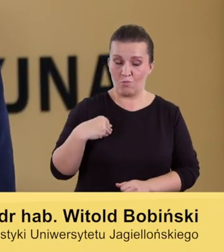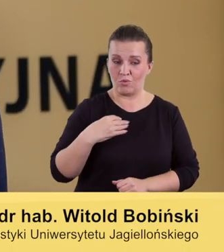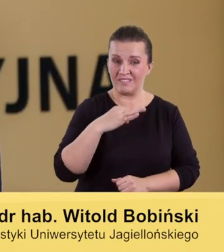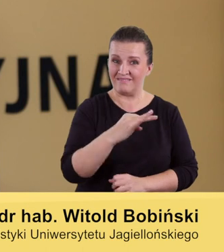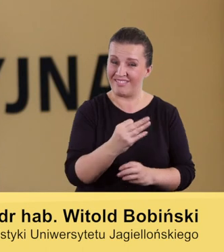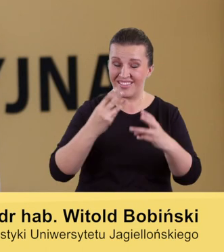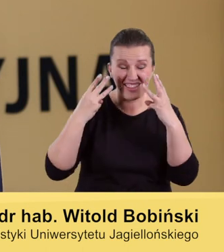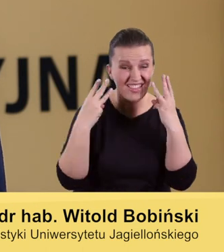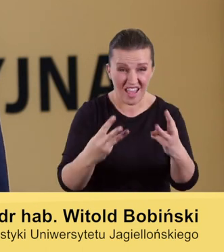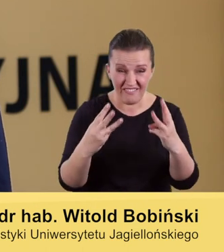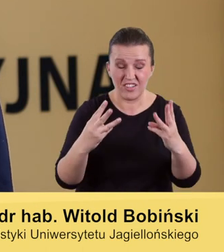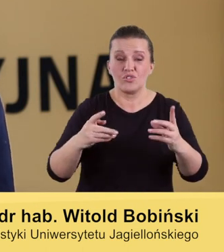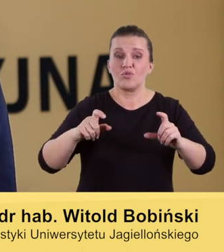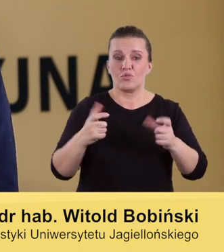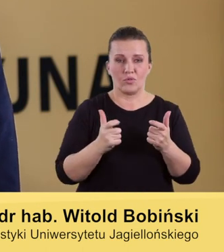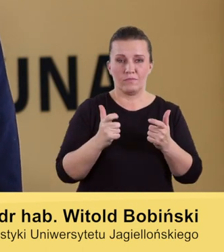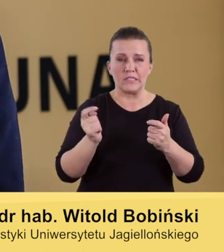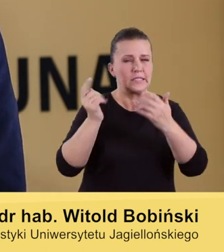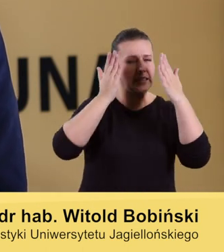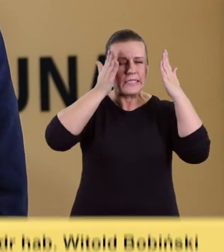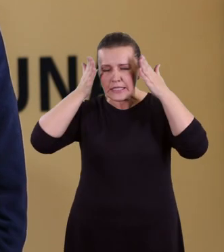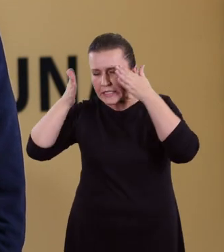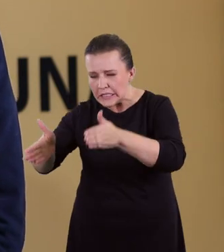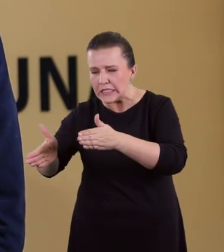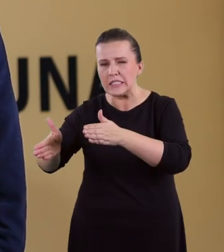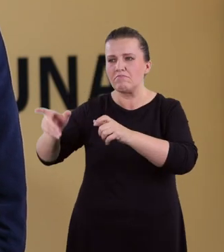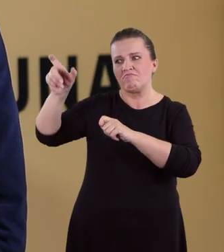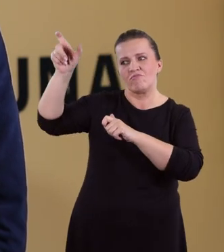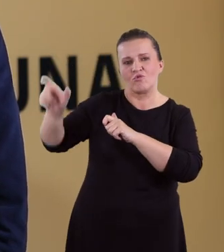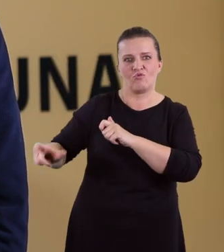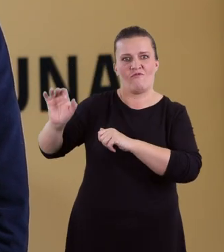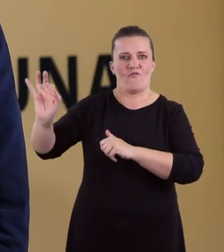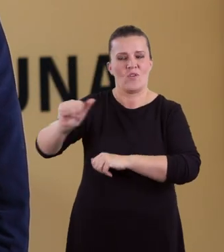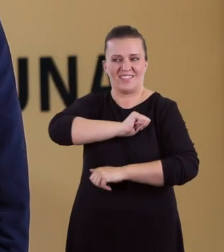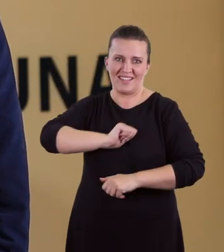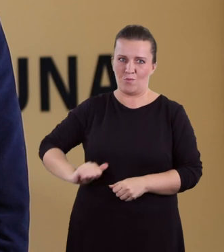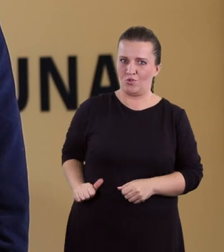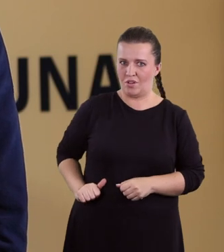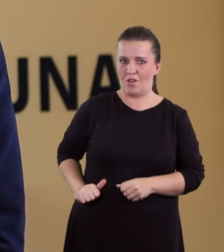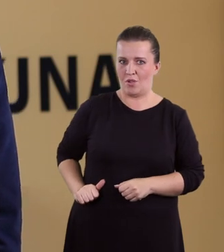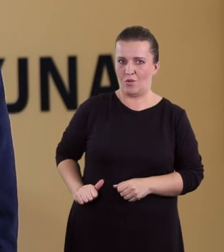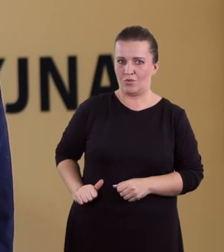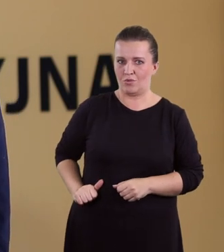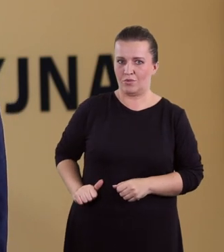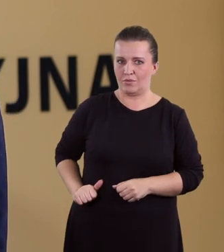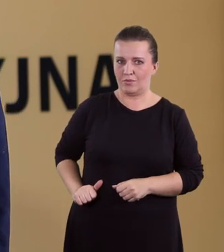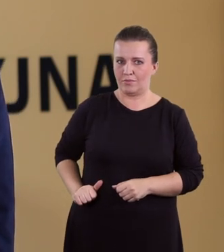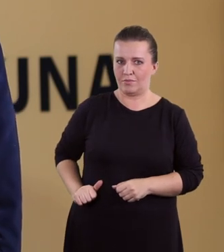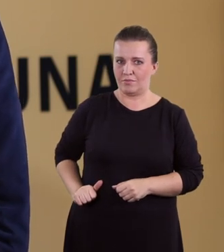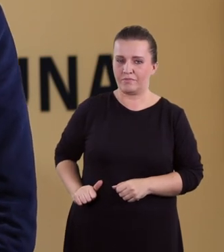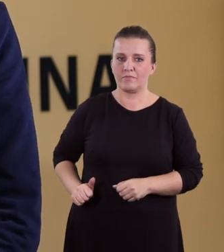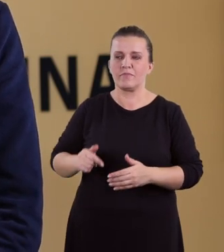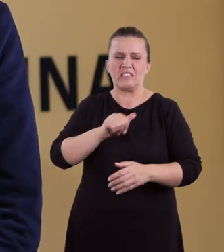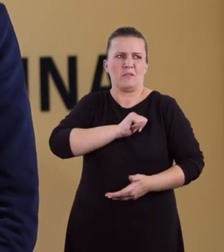maturalnego z języka polskiego jest nastawienie na samodzielność młodego człowieka, na samodzielność maturzysty.